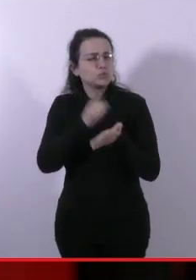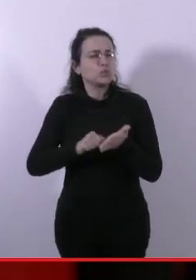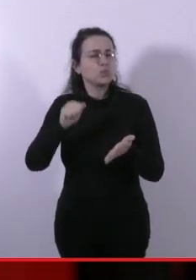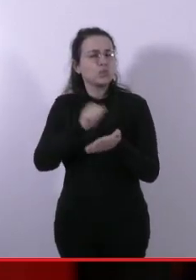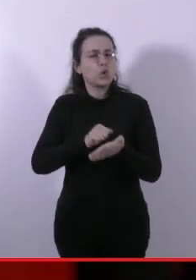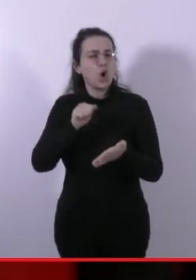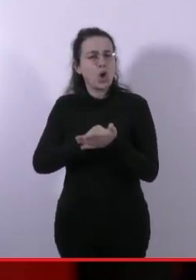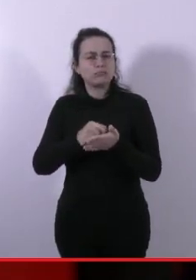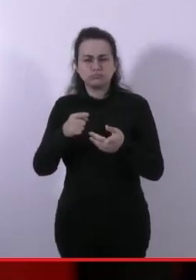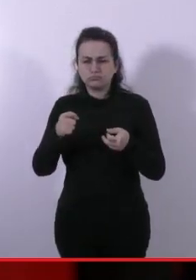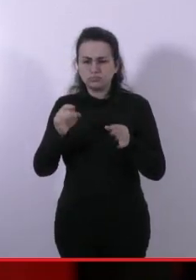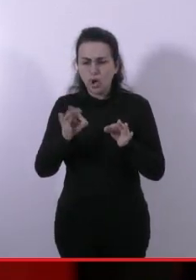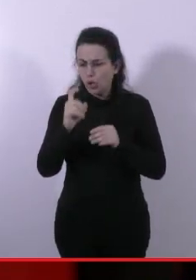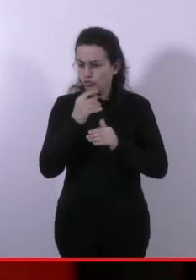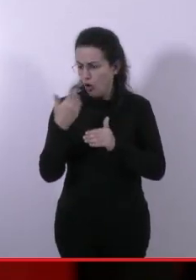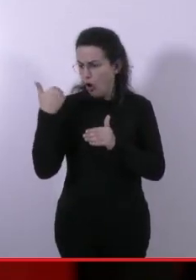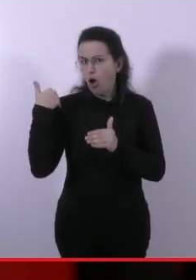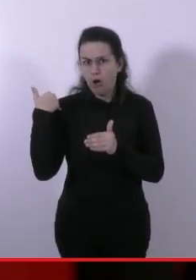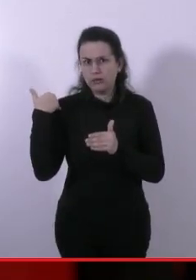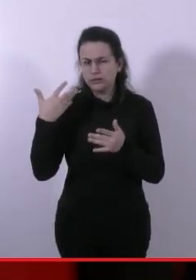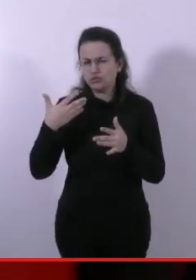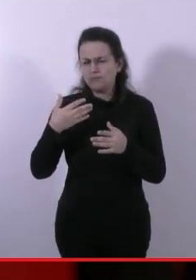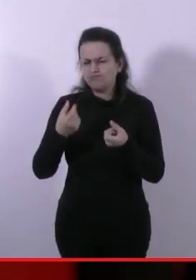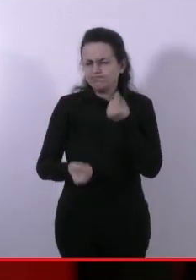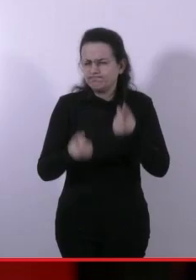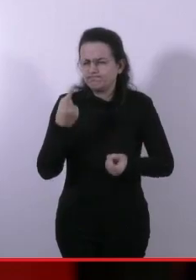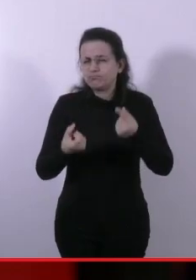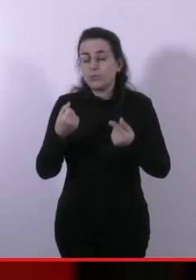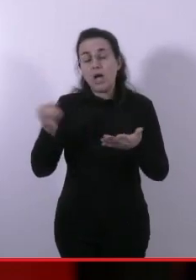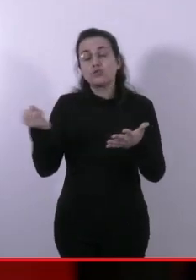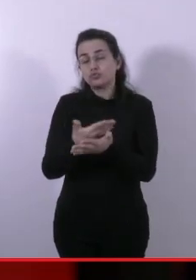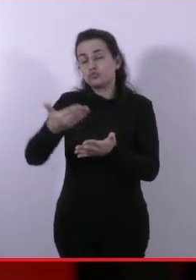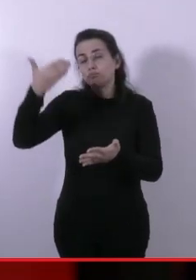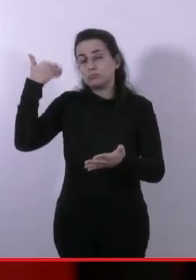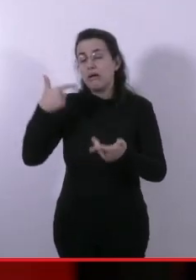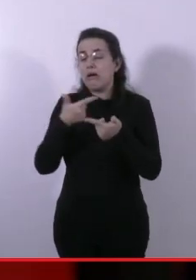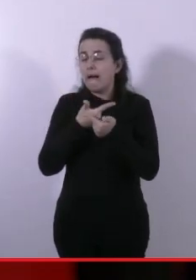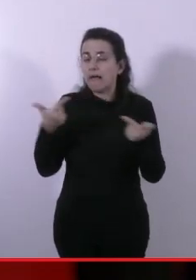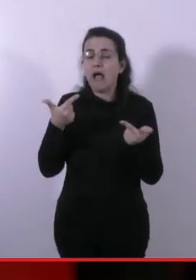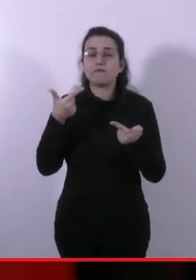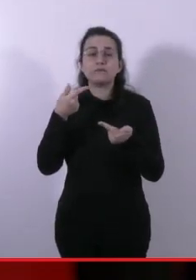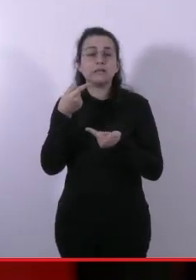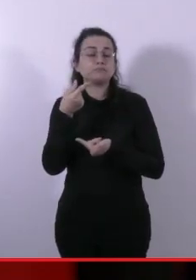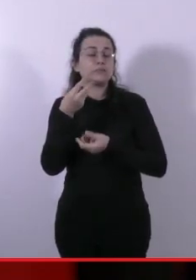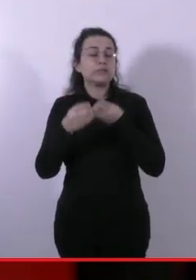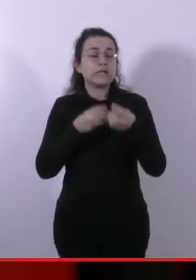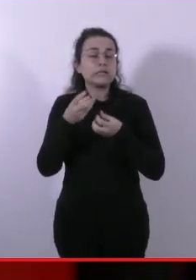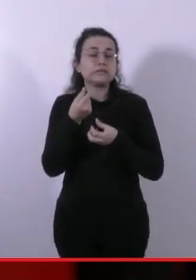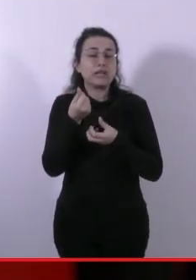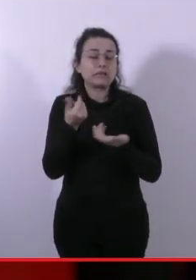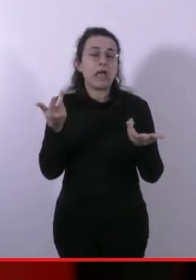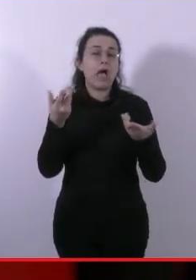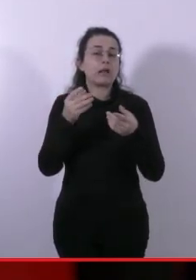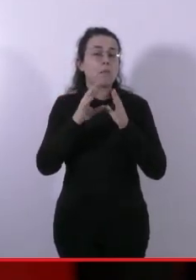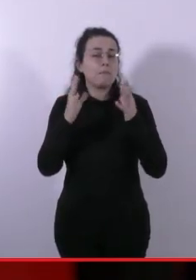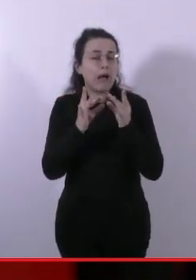è stato un concentrato negli ultimi giorni, ma veniamo da altri fatti ancora più gravi, crisi finanziarie, pandemia, guerra.